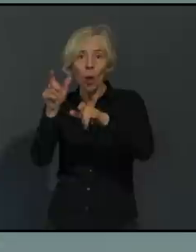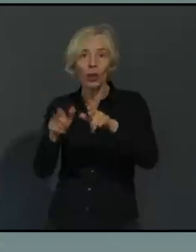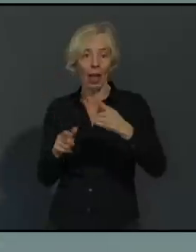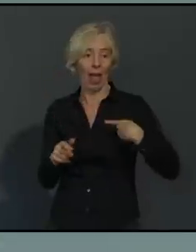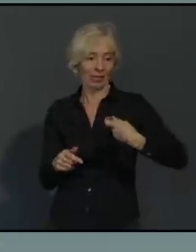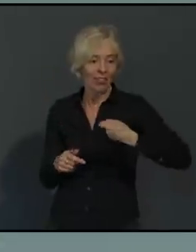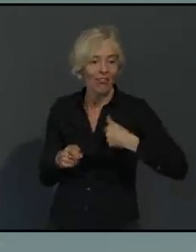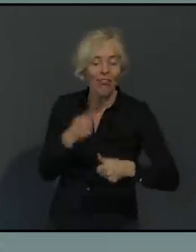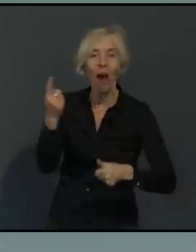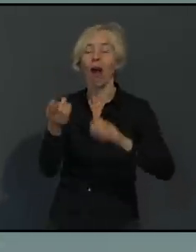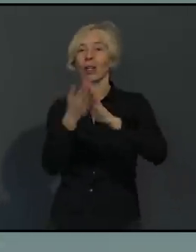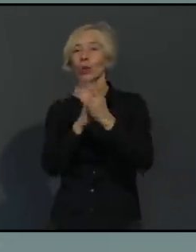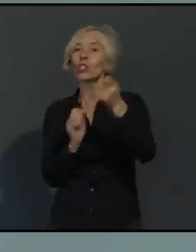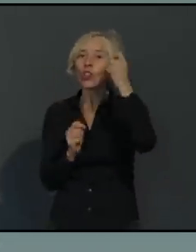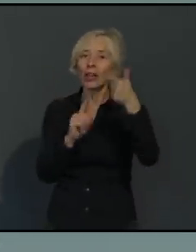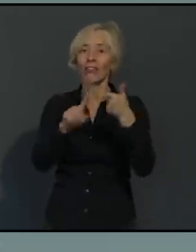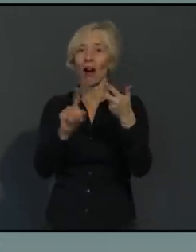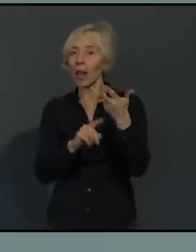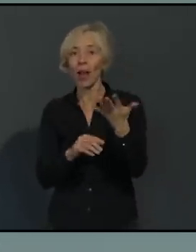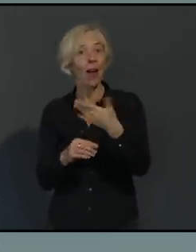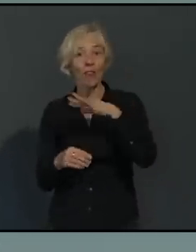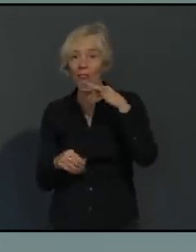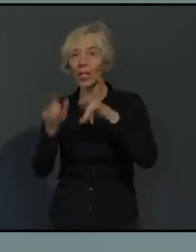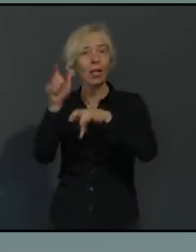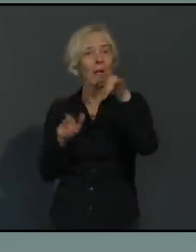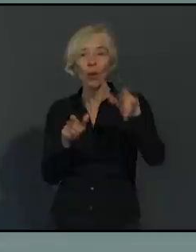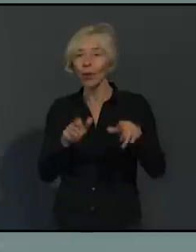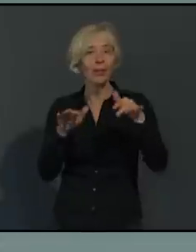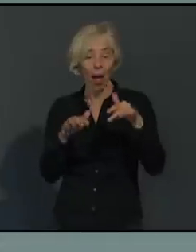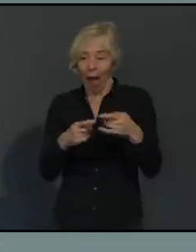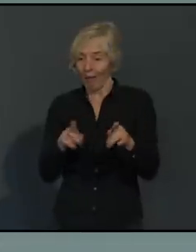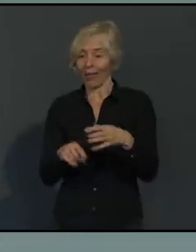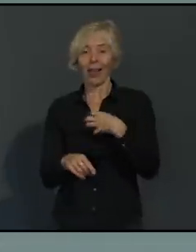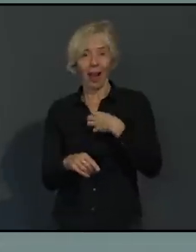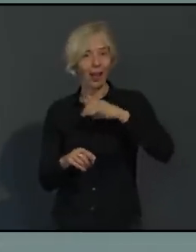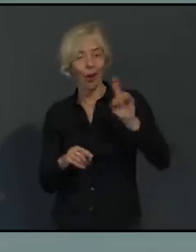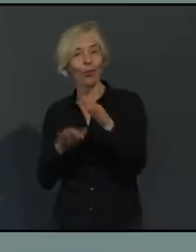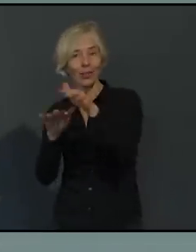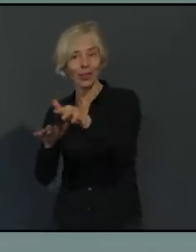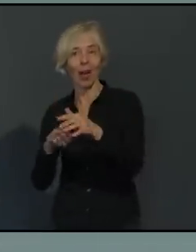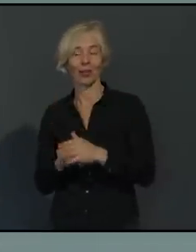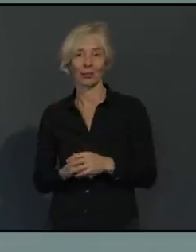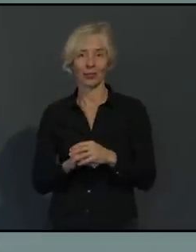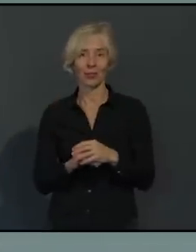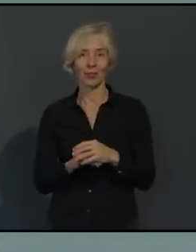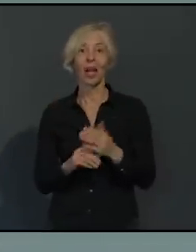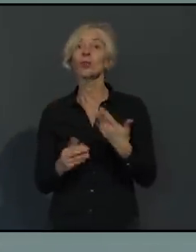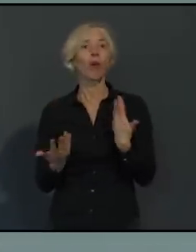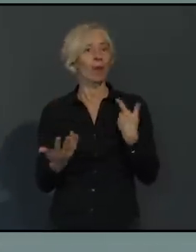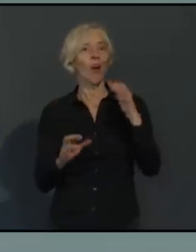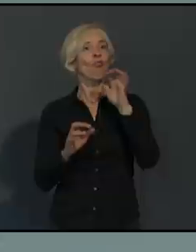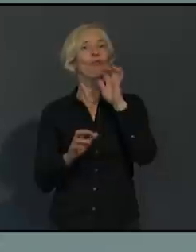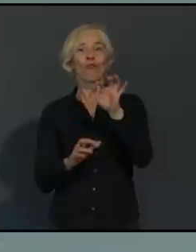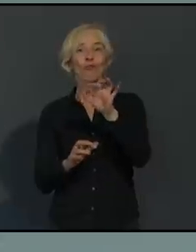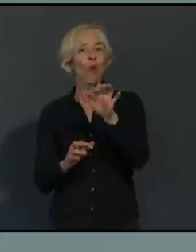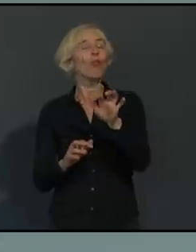lebensbedrohliche Krankheit haben. Ich mache das gar niemandem zum Vorwurf. Aber die Situation können, glaube ich, viele